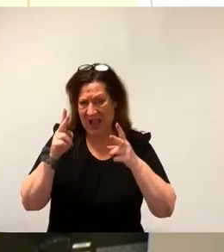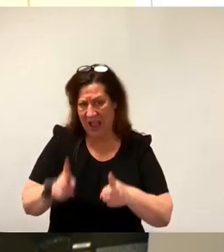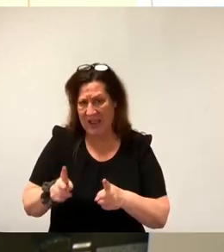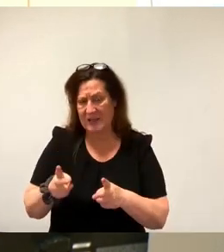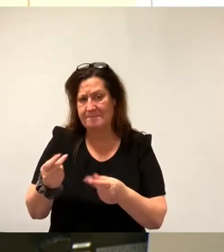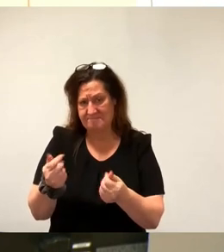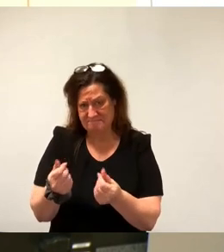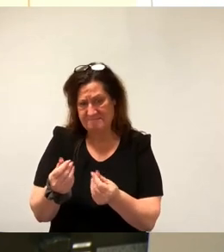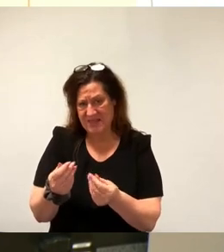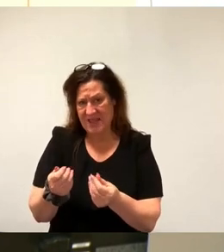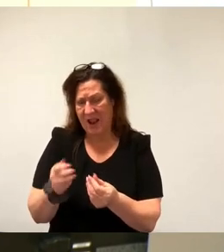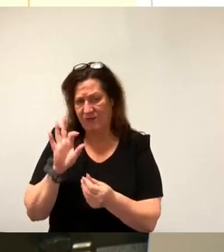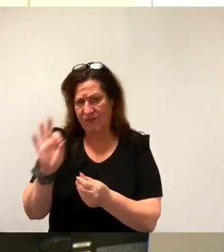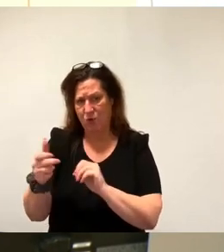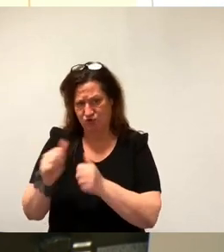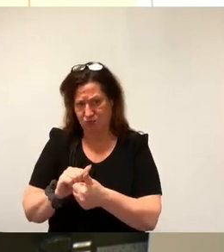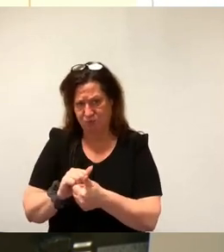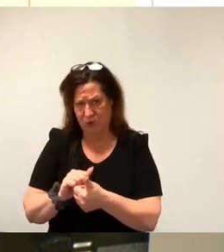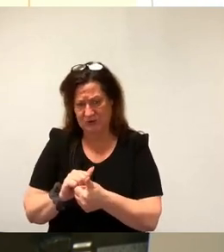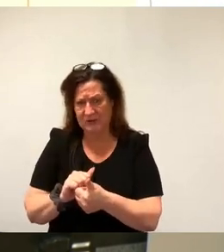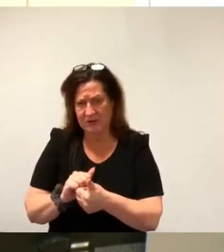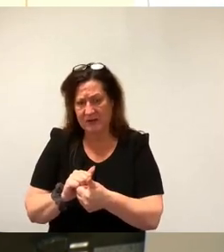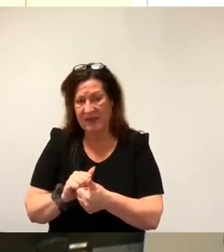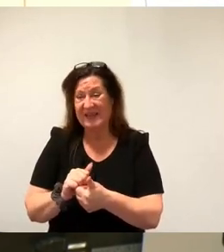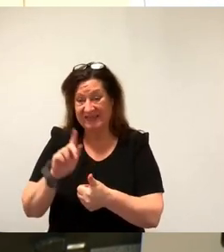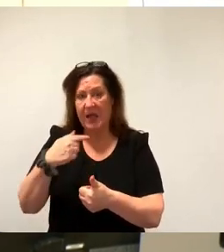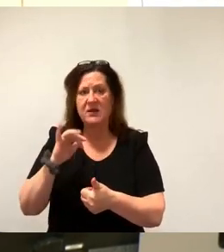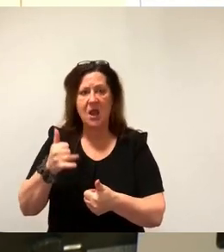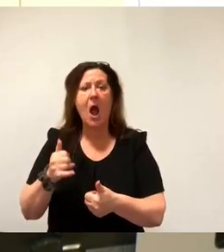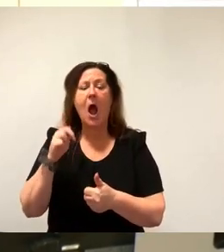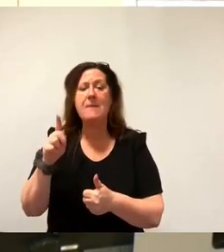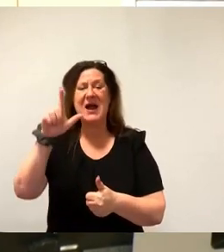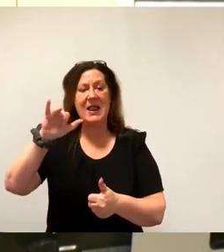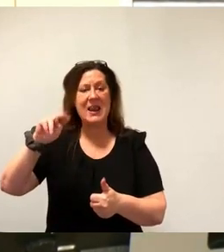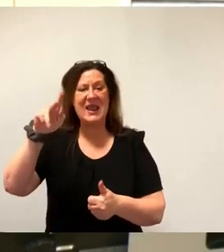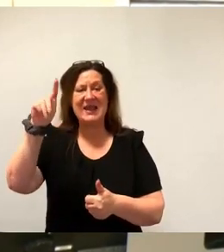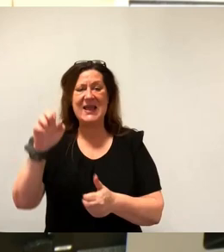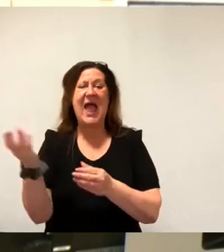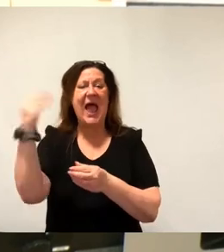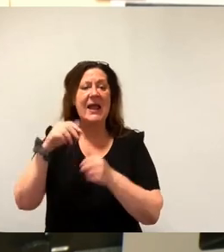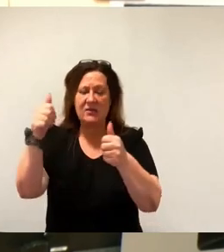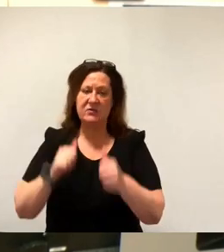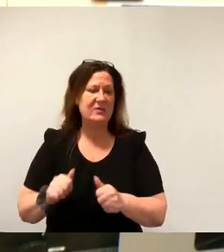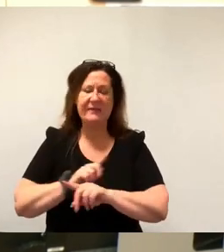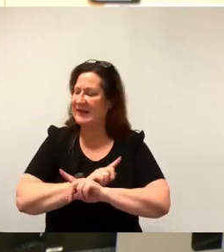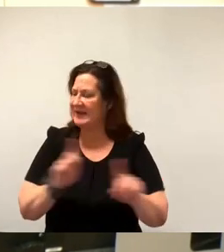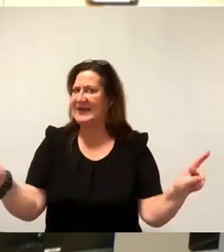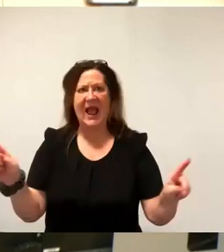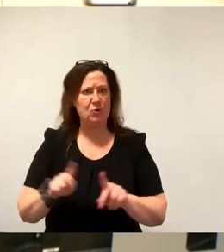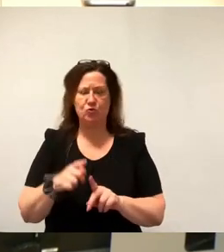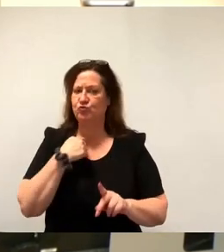Ergänzungsantrag der LINKEN werden wir nicht zustimmen. Eine weitere Finanzierung von Planungsprozessen